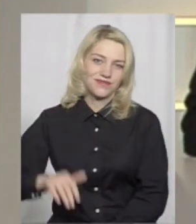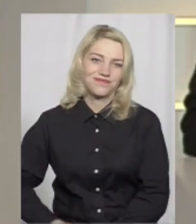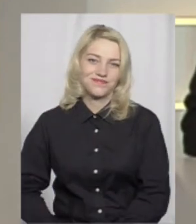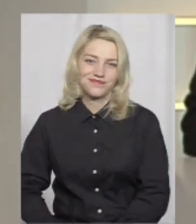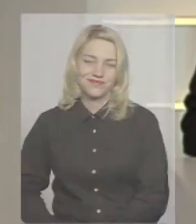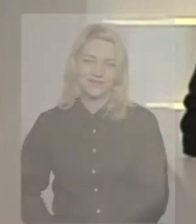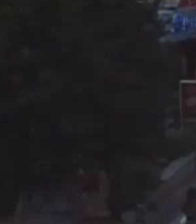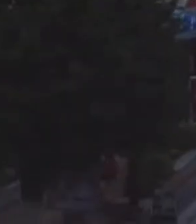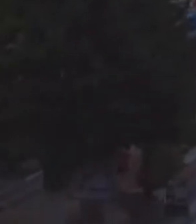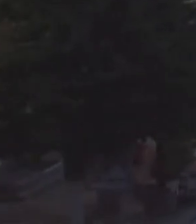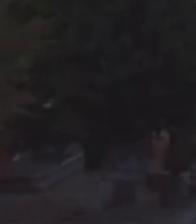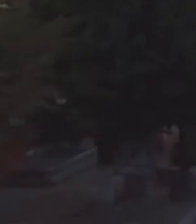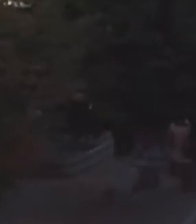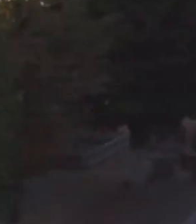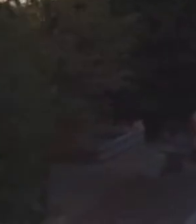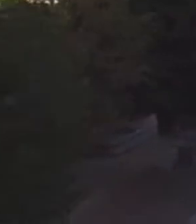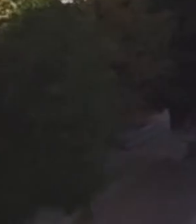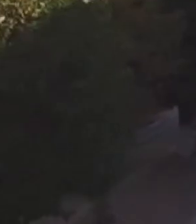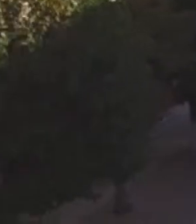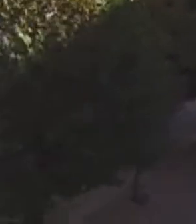дня. Дякую.